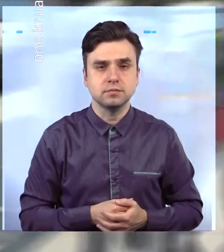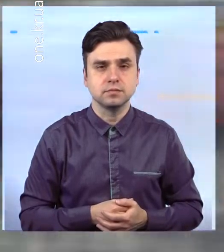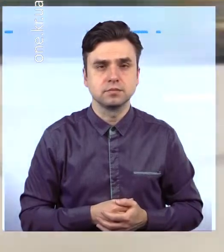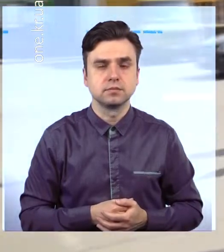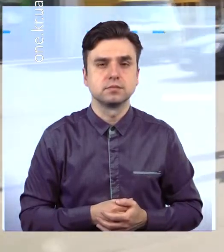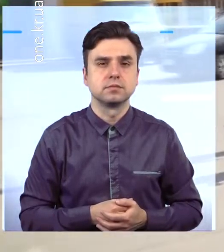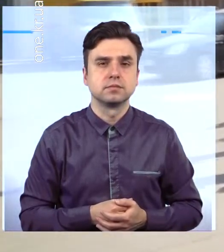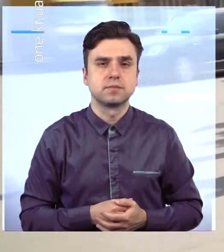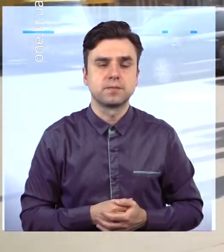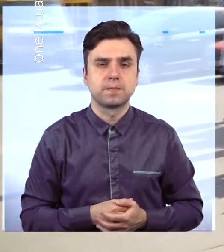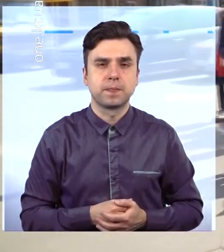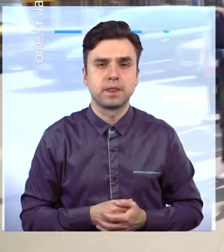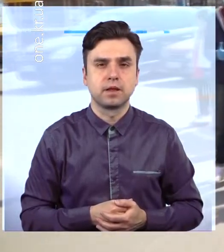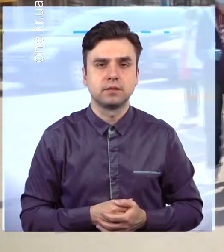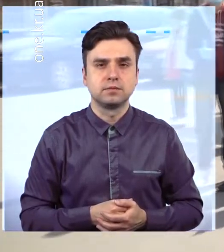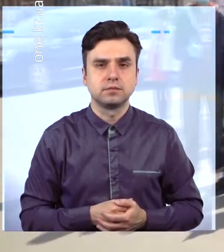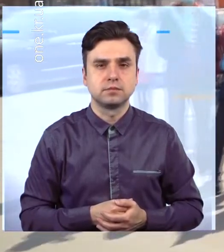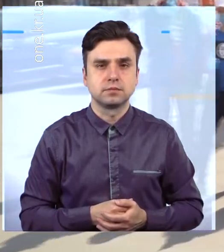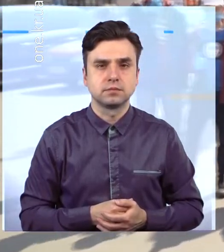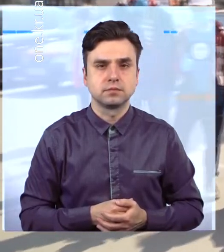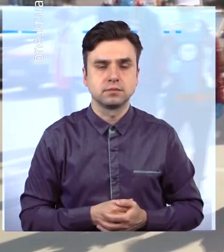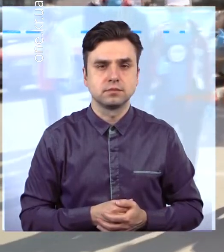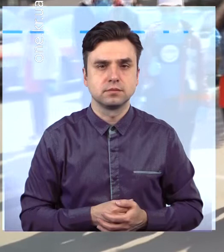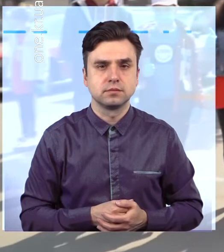Лілія Гримайло, Арчил Сванідзе, Перший міський.